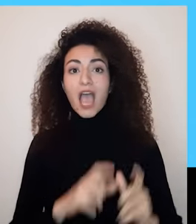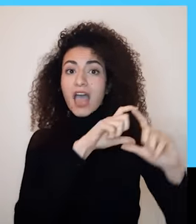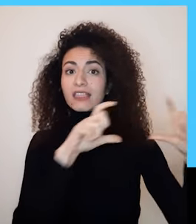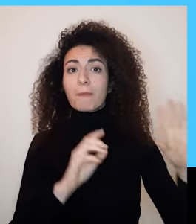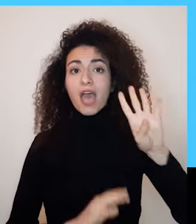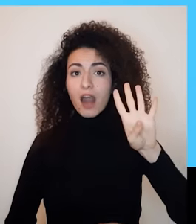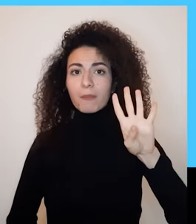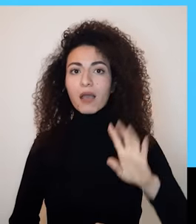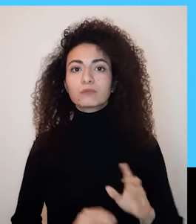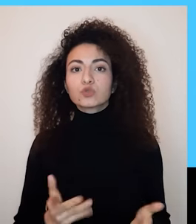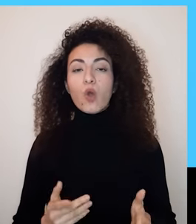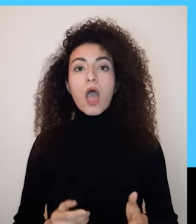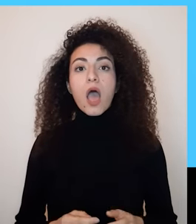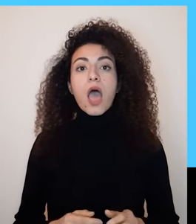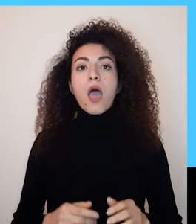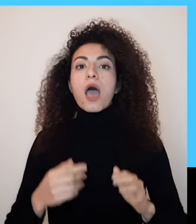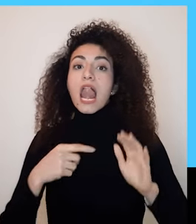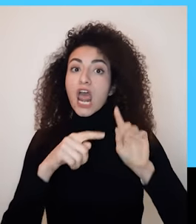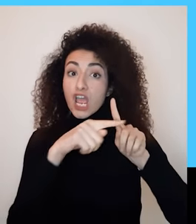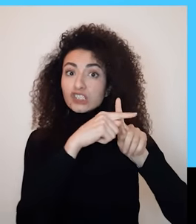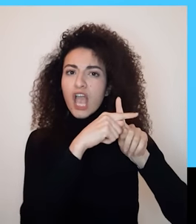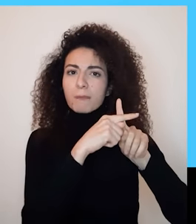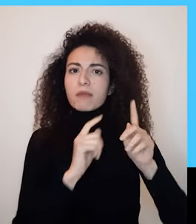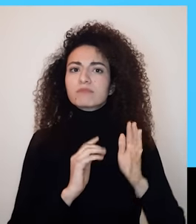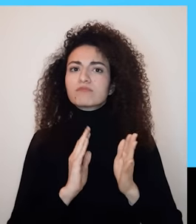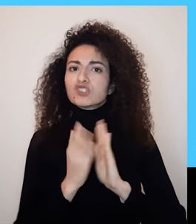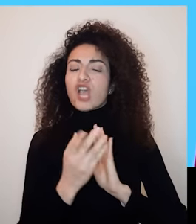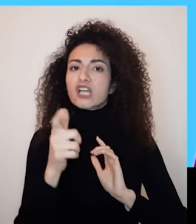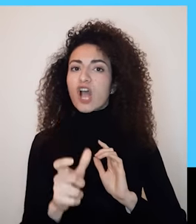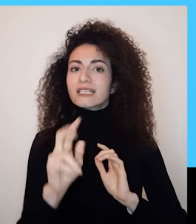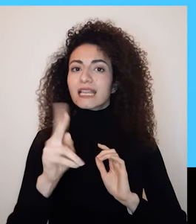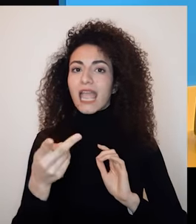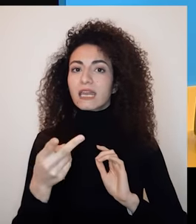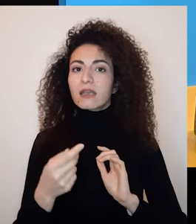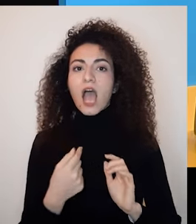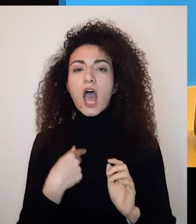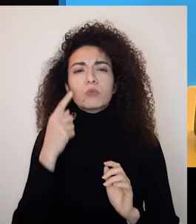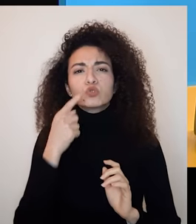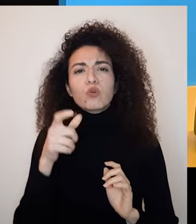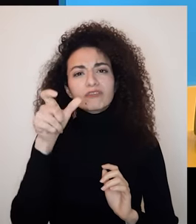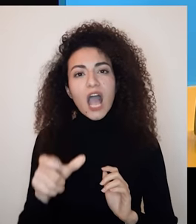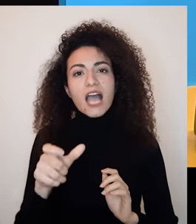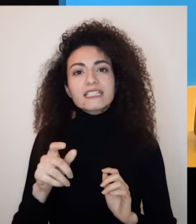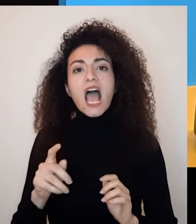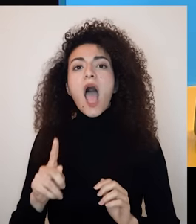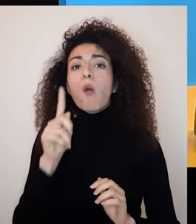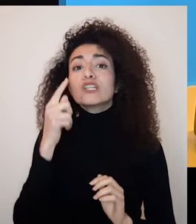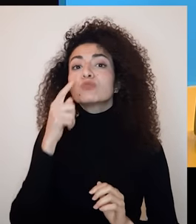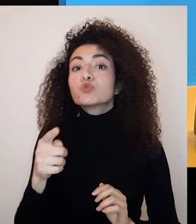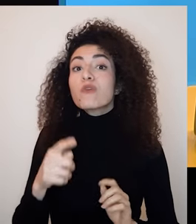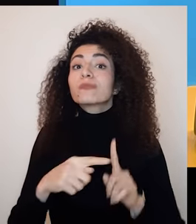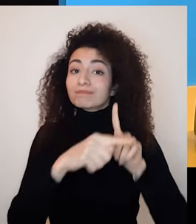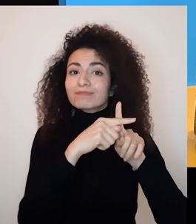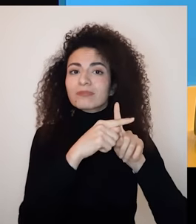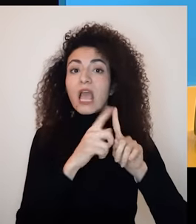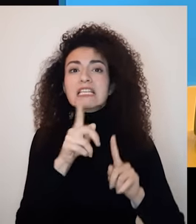الآخر لبناء تواصل لما يطرق الشي بالعلاقة بدل الإبتعاد عنه الطابق الرابع أي الموقف الإيجابي